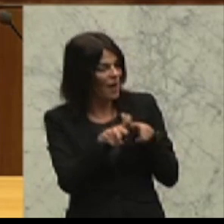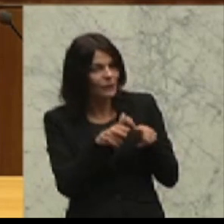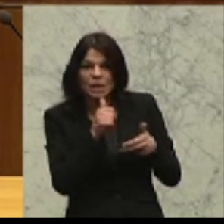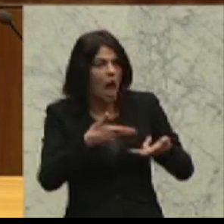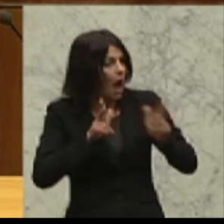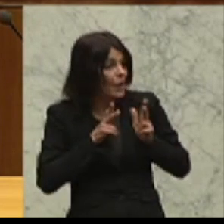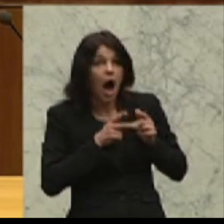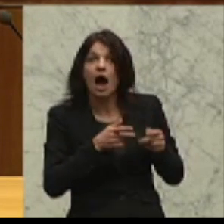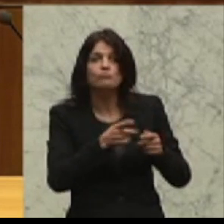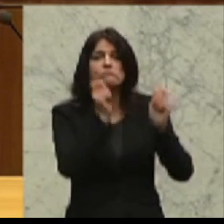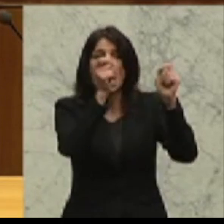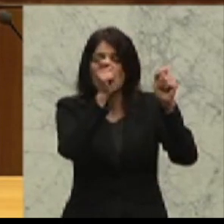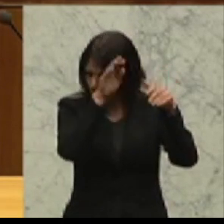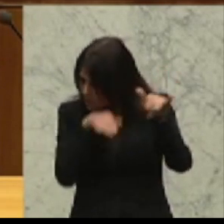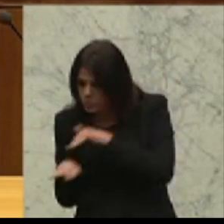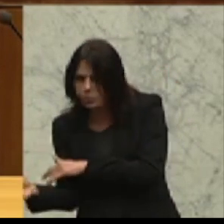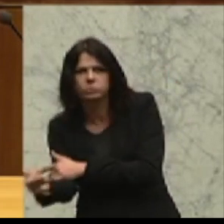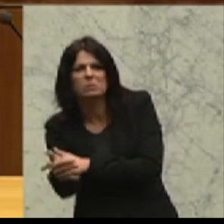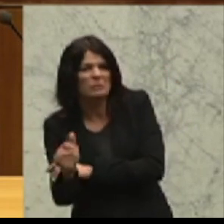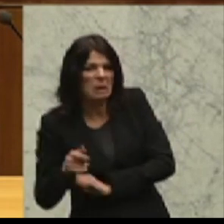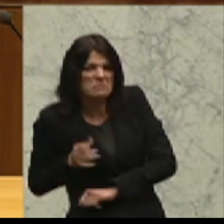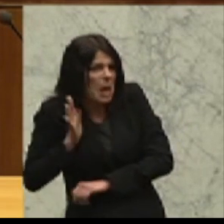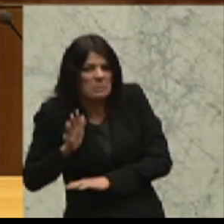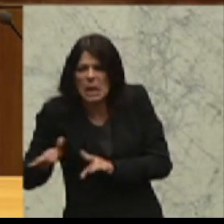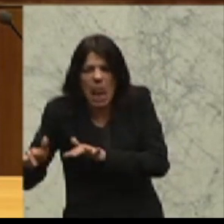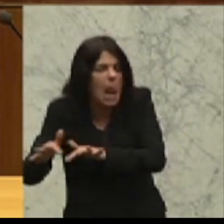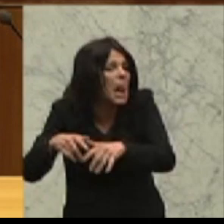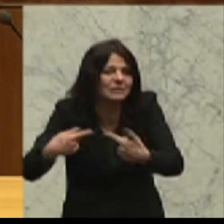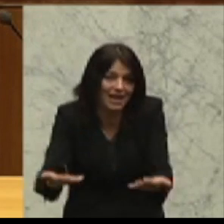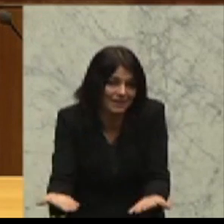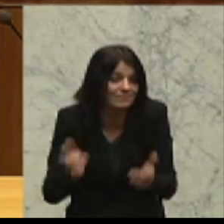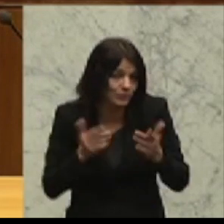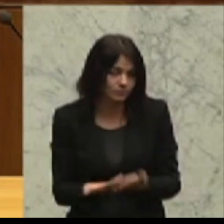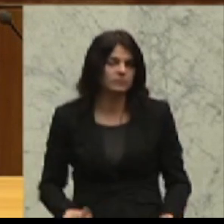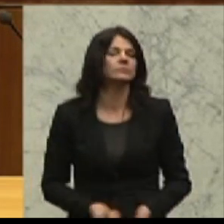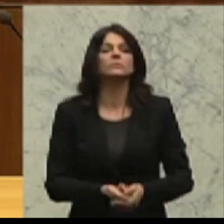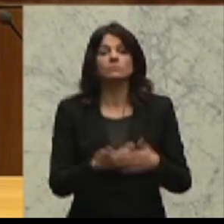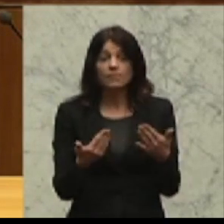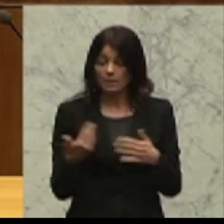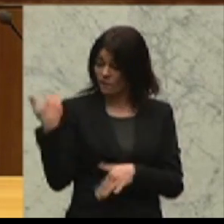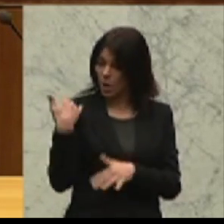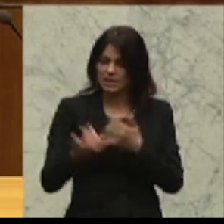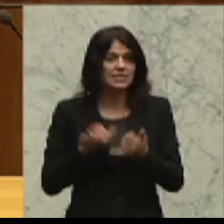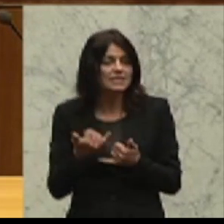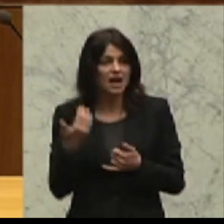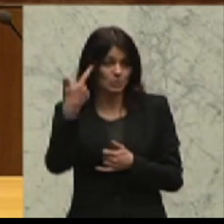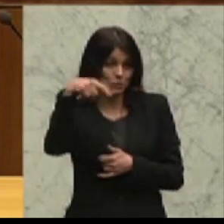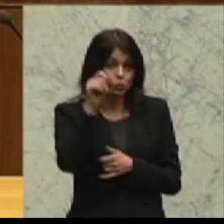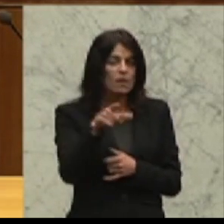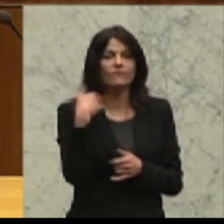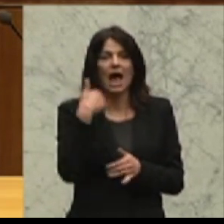abtauchen, untertauchen, irgendwo in der Kriminalität in letzter Konsequenz landen. Wir hatten im vergangenen Jahr 2012 1